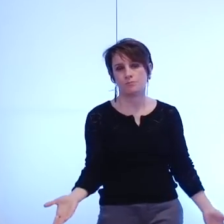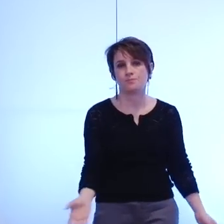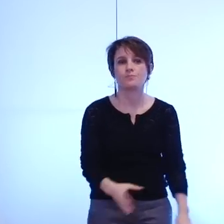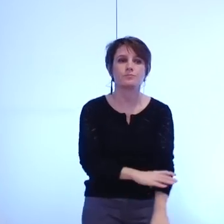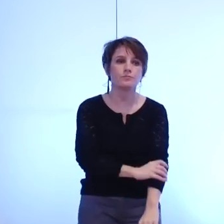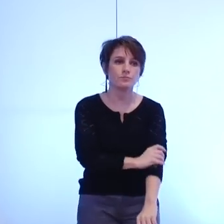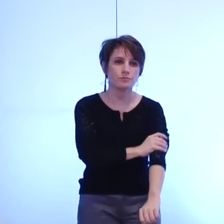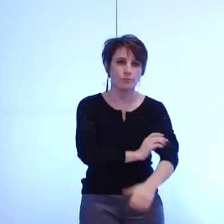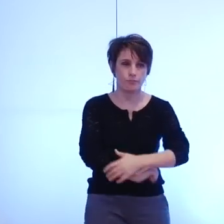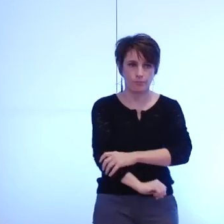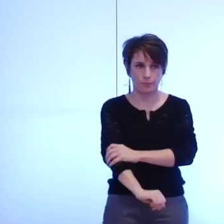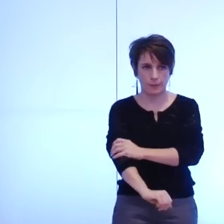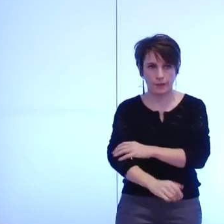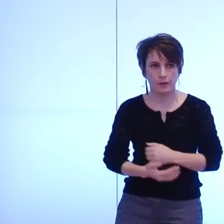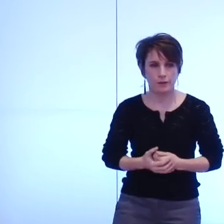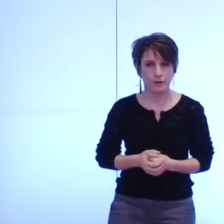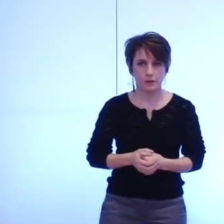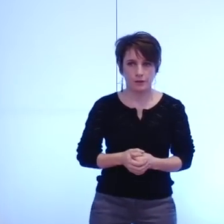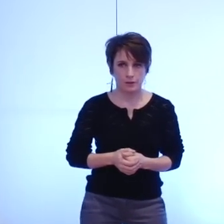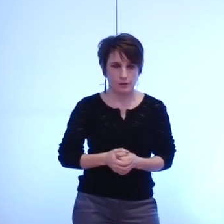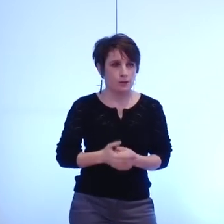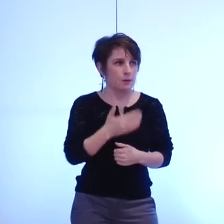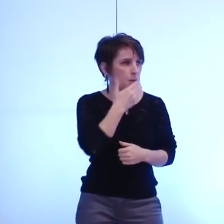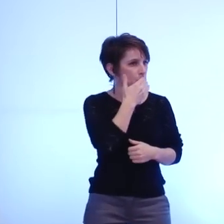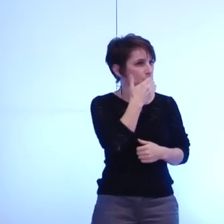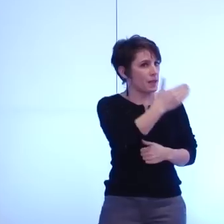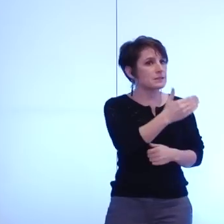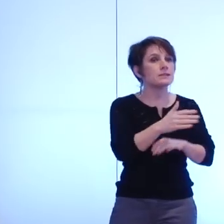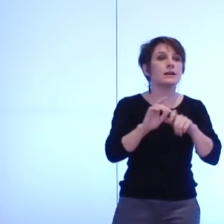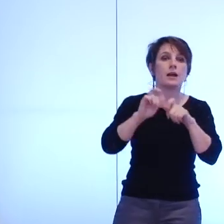merci l'intervention de monsieur Barbier